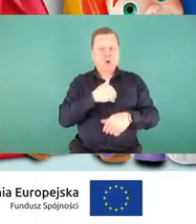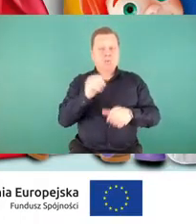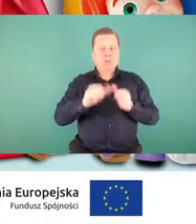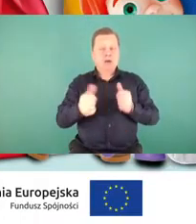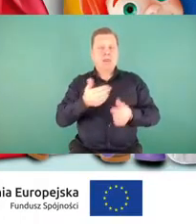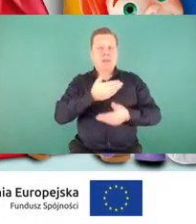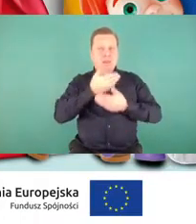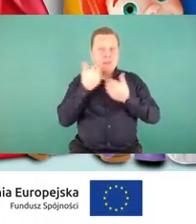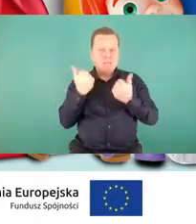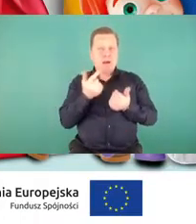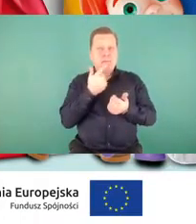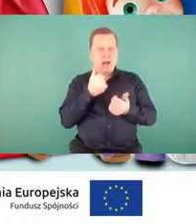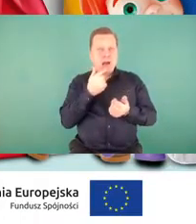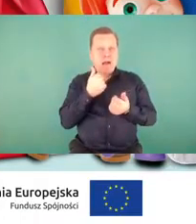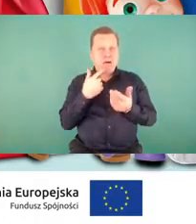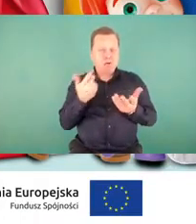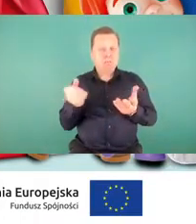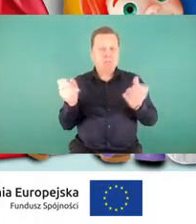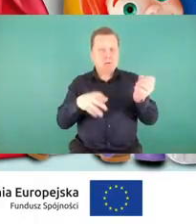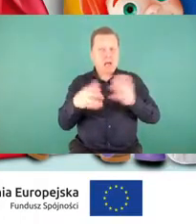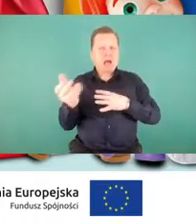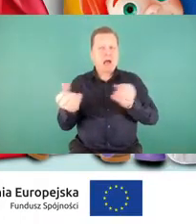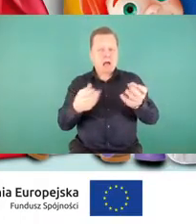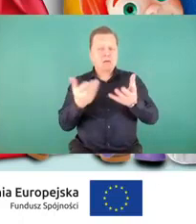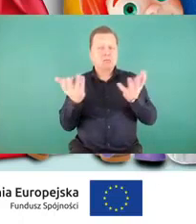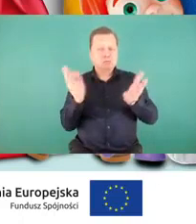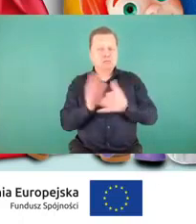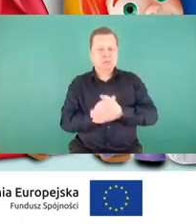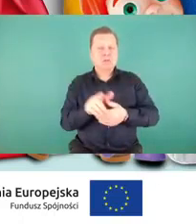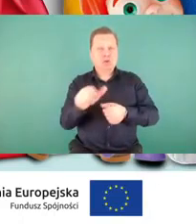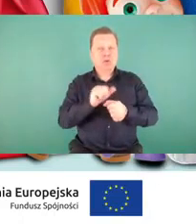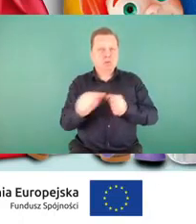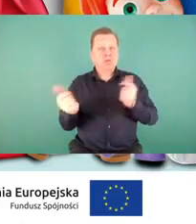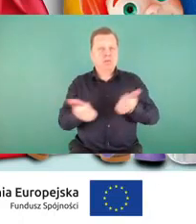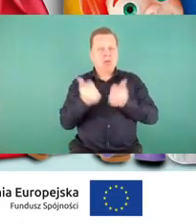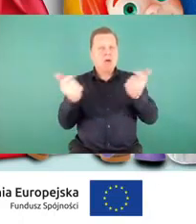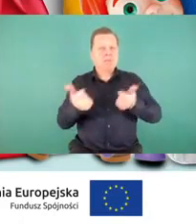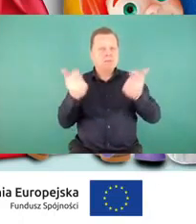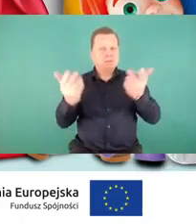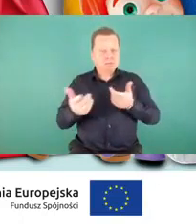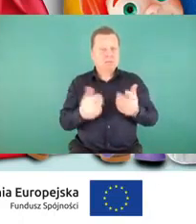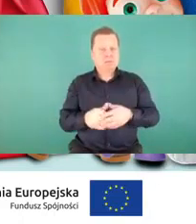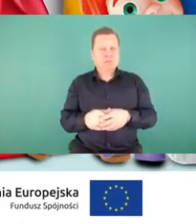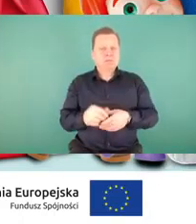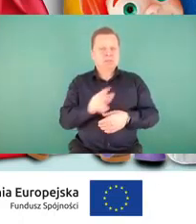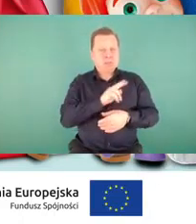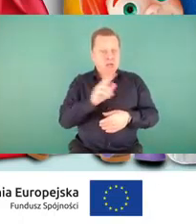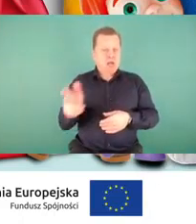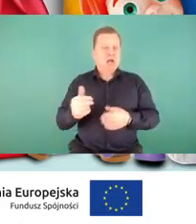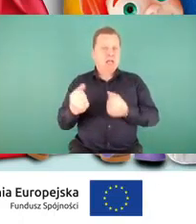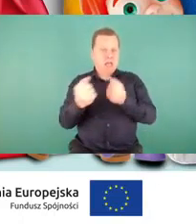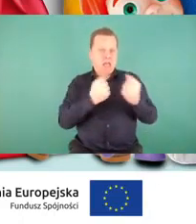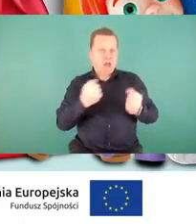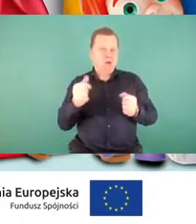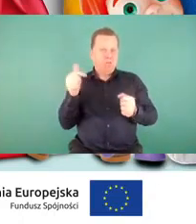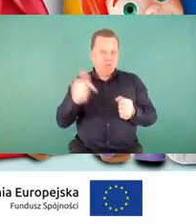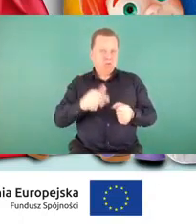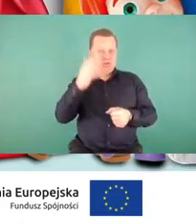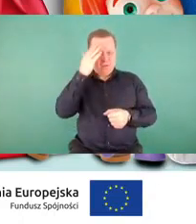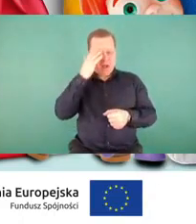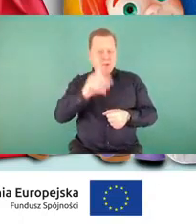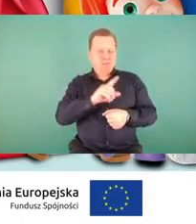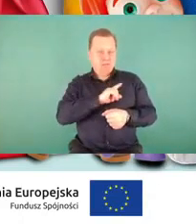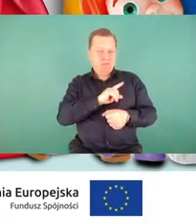sytuacja jeszcze bardziej niebezpieczna, o ile wszyscy kierowcy powinni zachować bezpieczeństwo i ustąpić